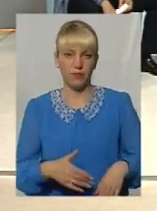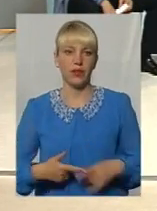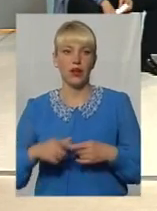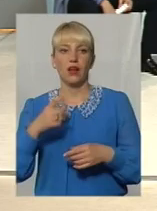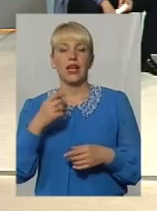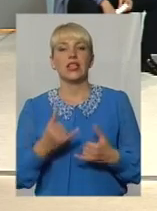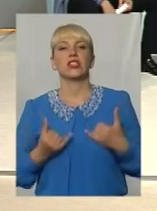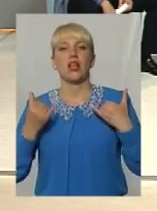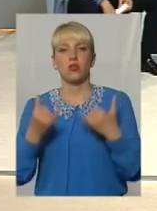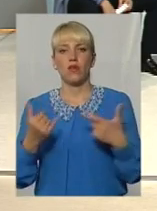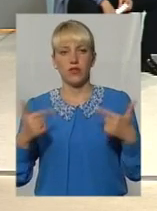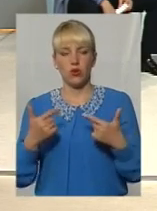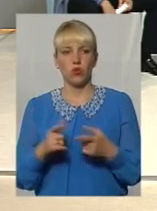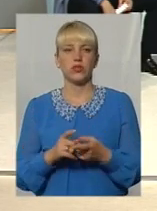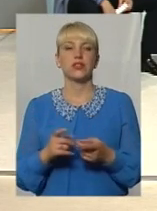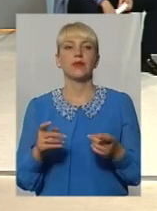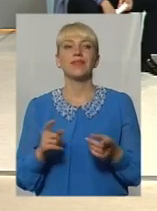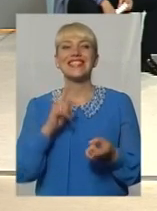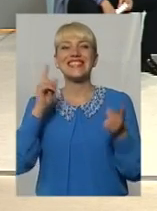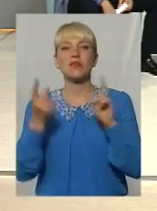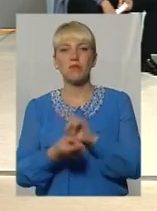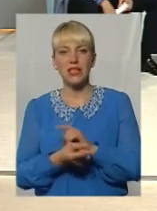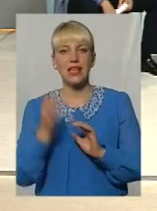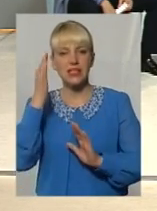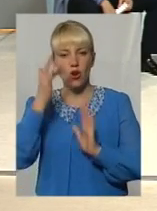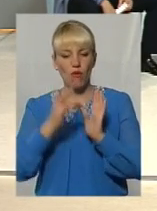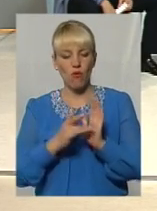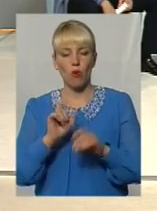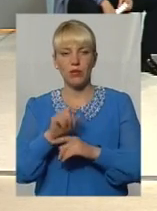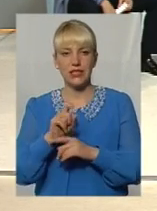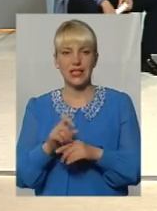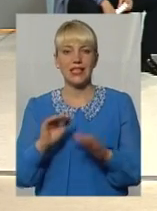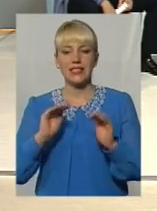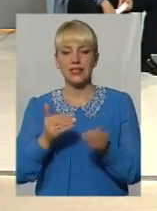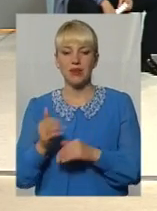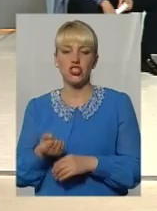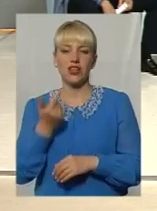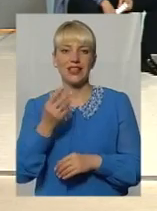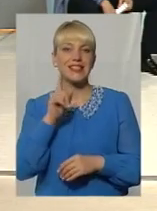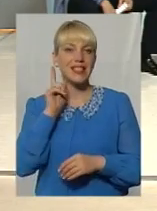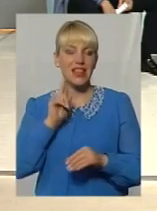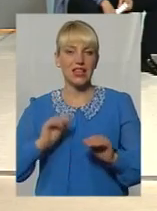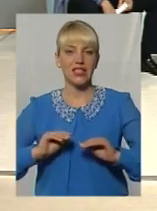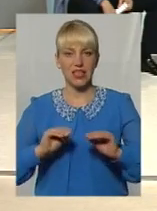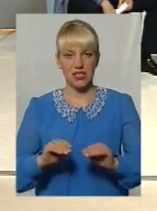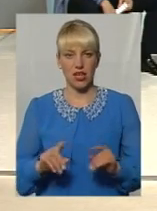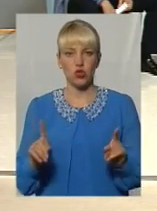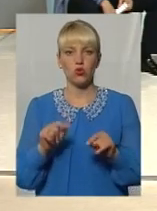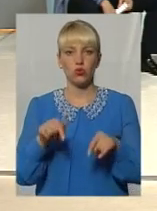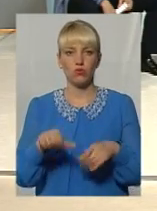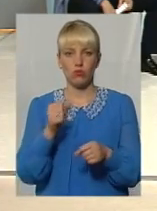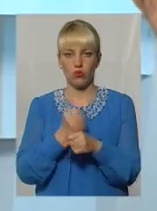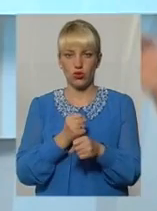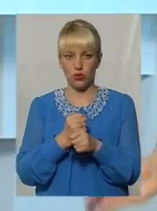власне сюжет, зміна цільового призначення і зменшення кількості зелених насаджень. Що тут можуть